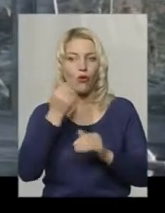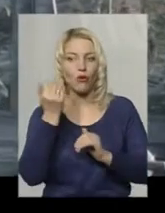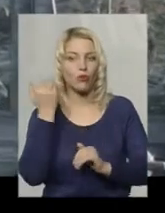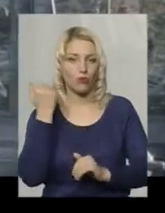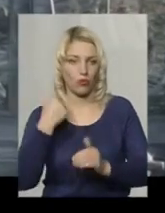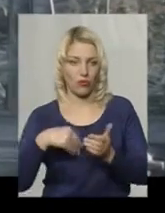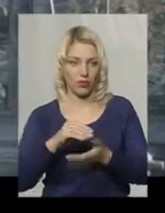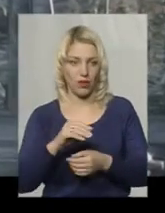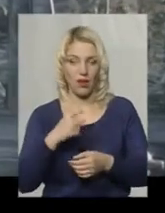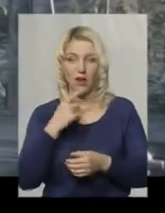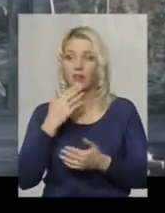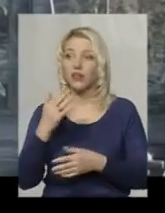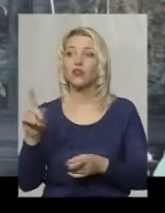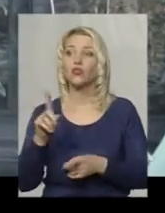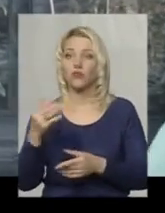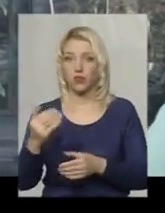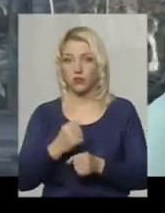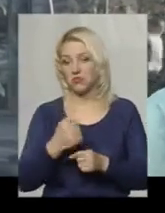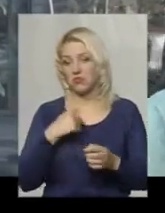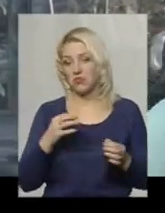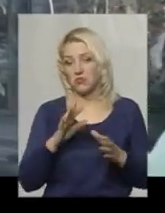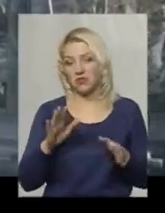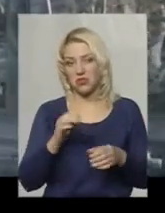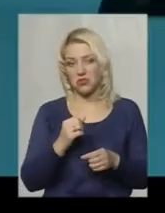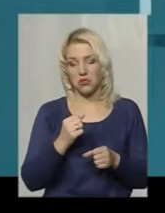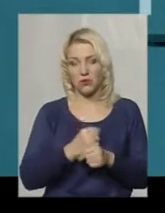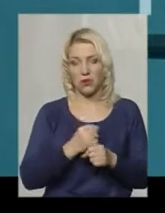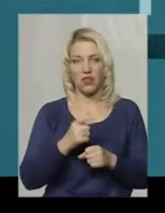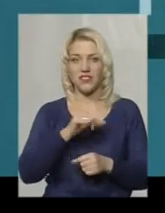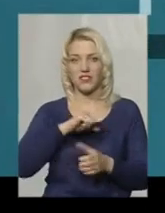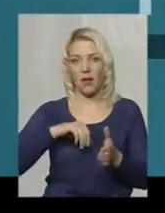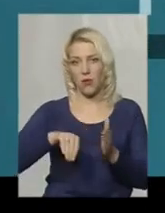плачує, що ж ви зробили. А вона каже, я нічого не робила, ви самі купили квартиру.